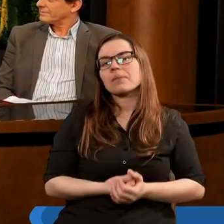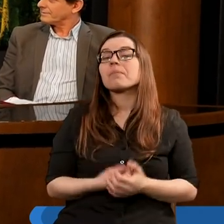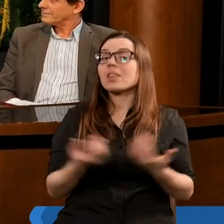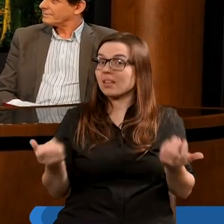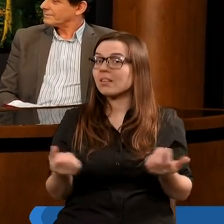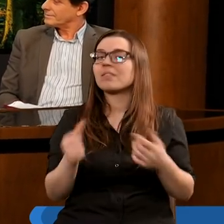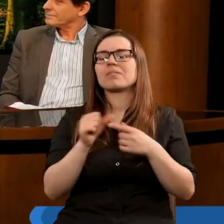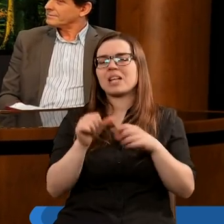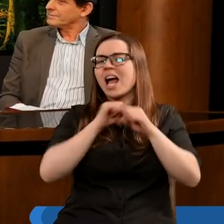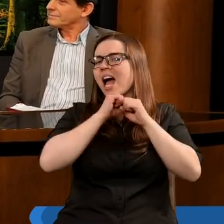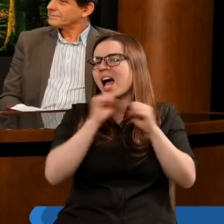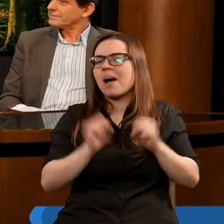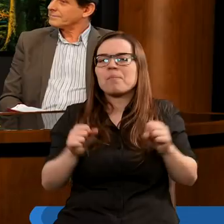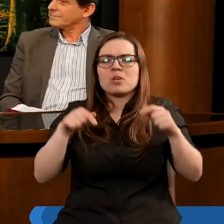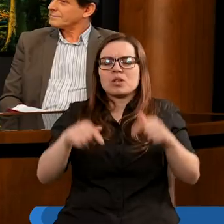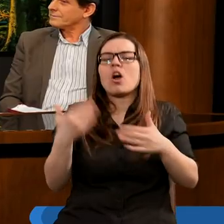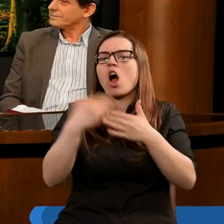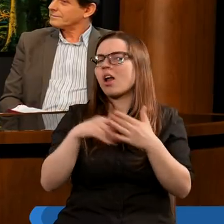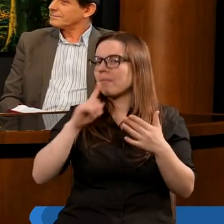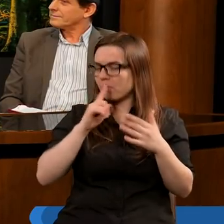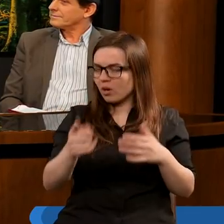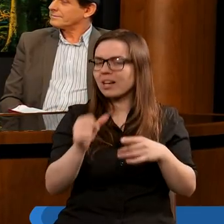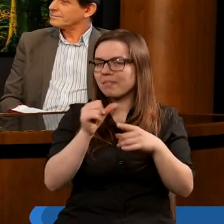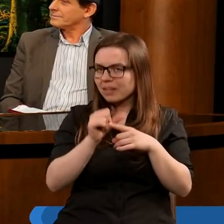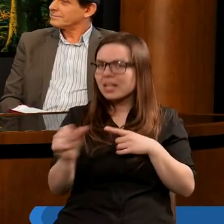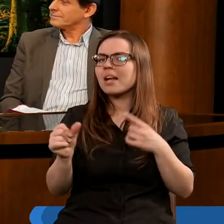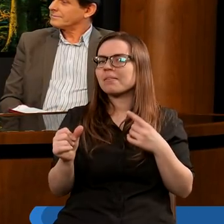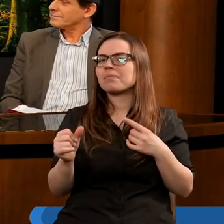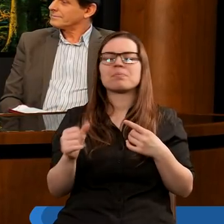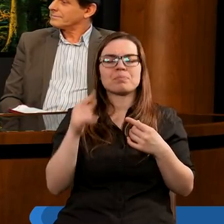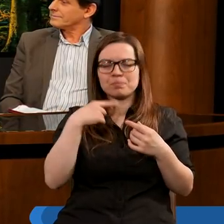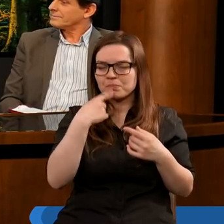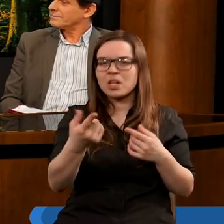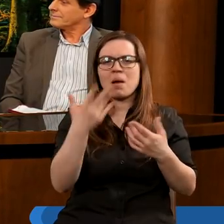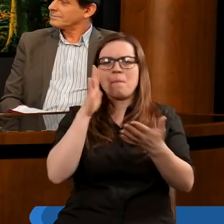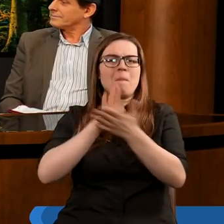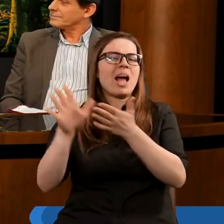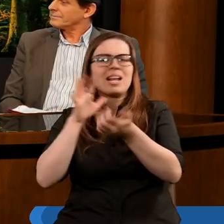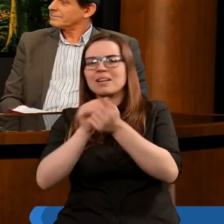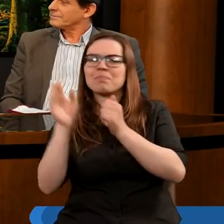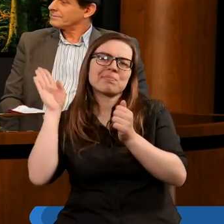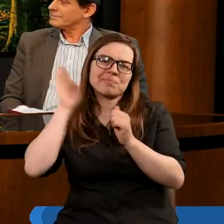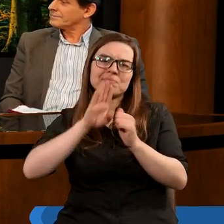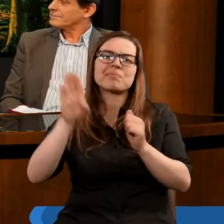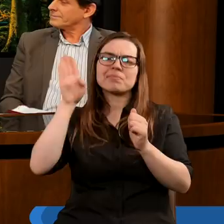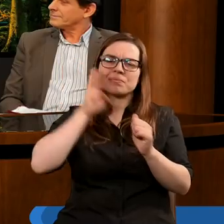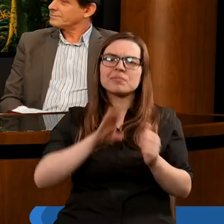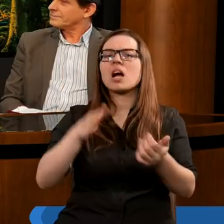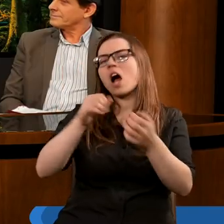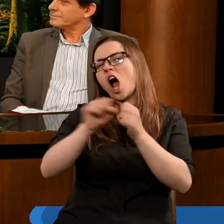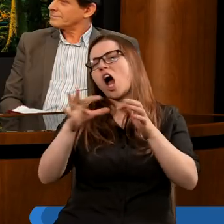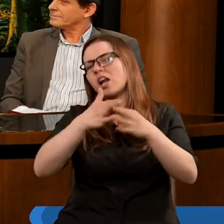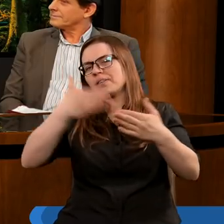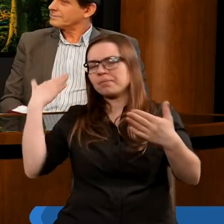Absolutnie tutaj Bóg w tym ostatnim poselstwie nie zmienia podejścia. To, co było na początku w